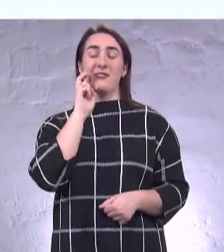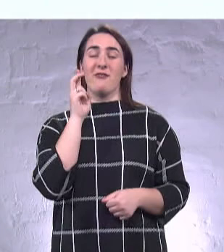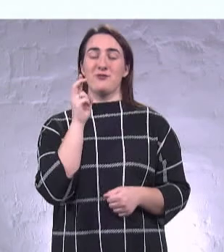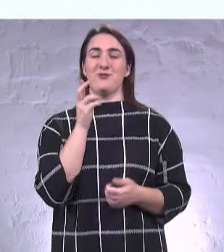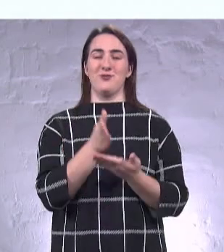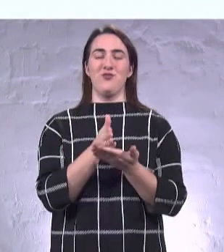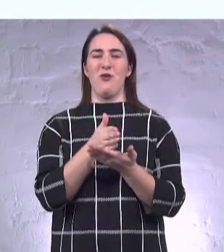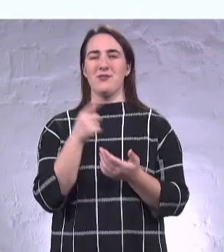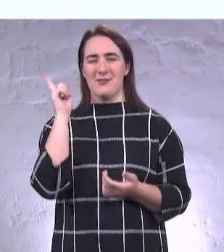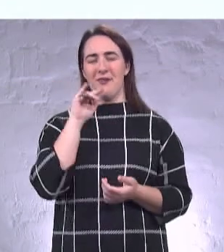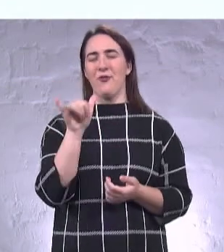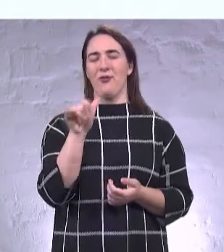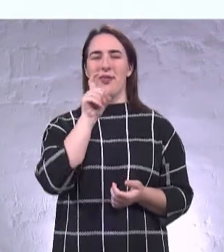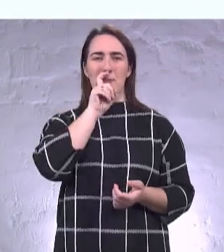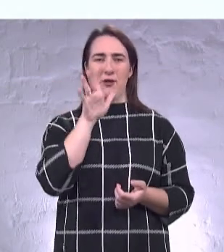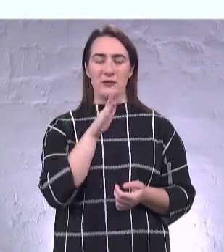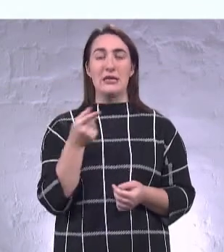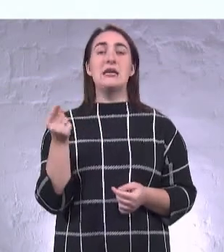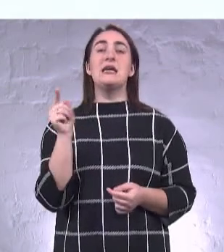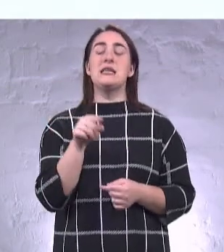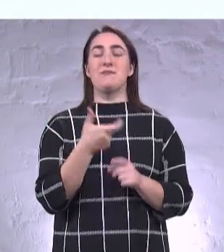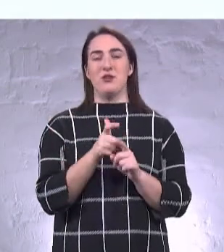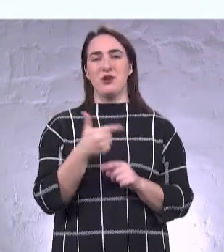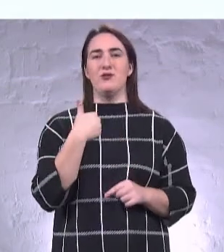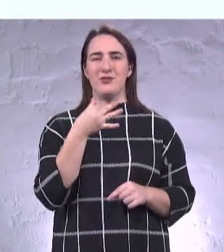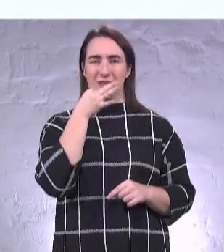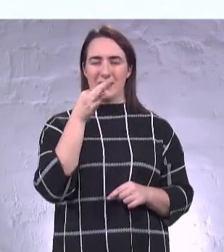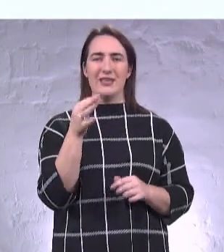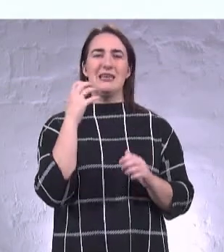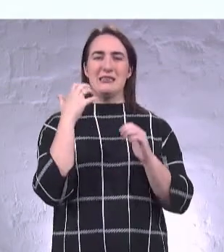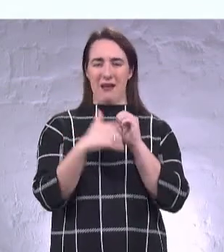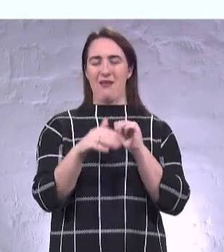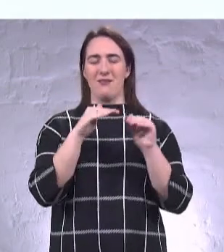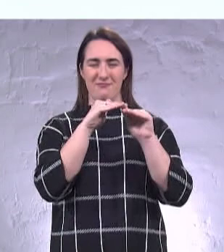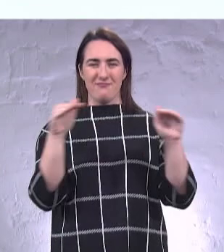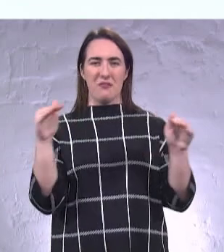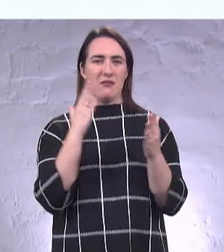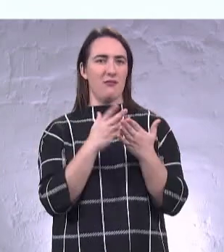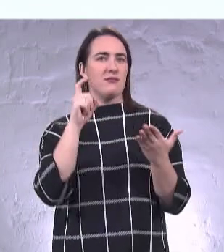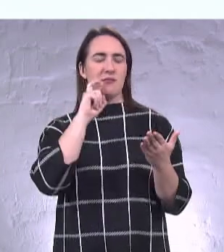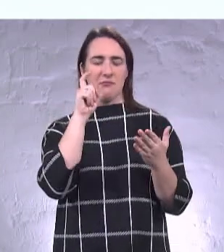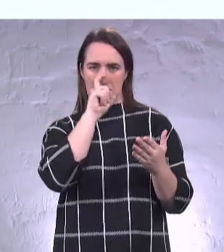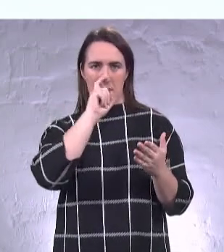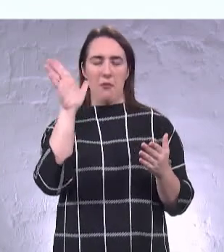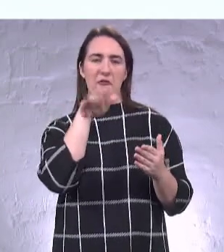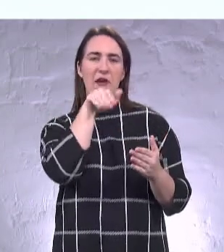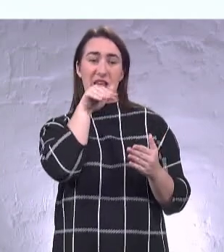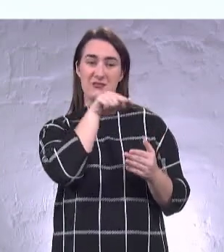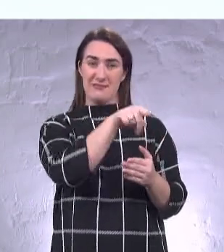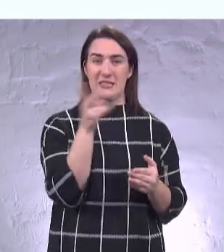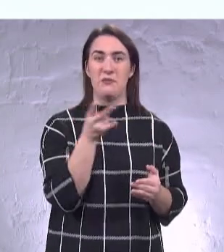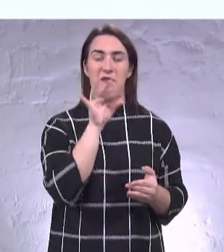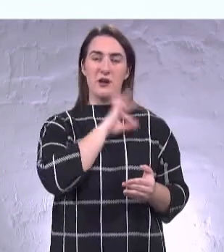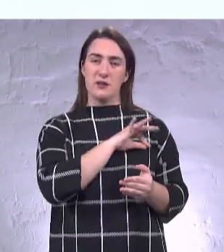непогано, тим більше, я вам хочу сказати, що середня ланка є доволі непогані фахівці, яких треба використовувати,